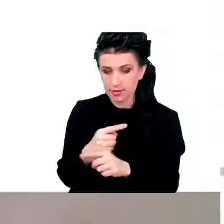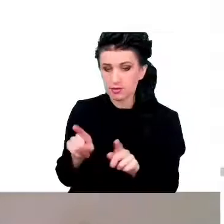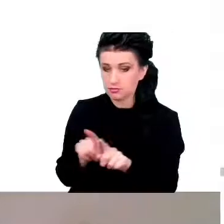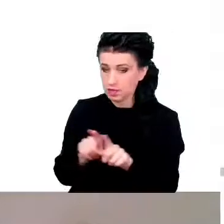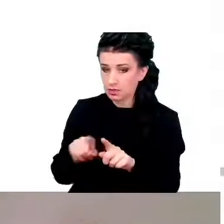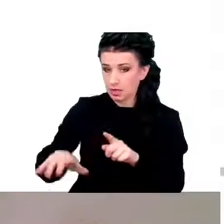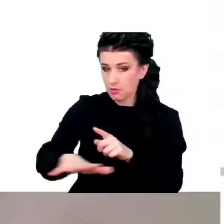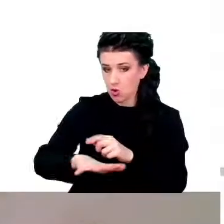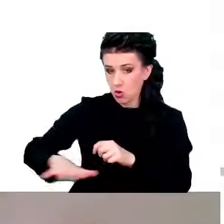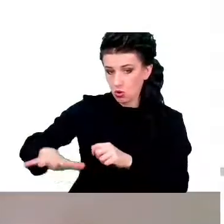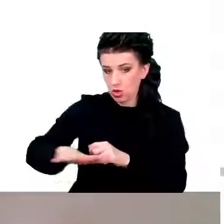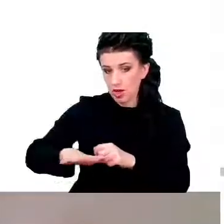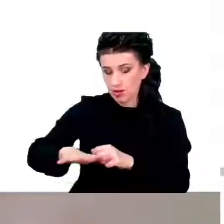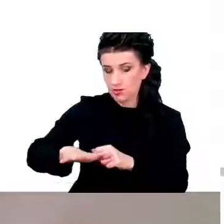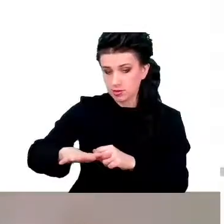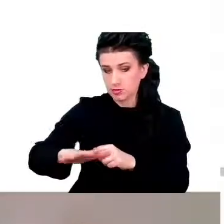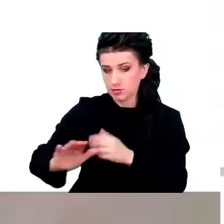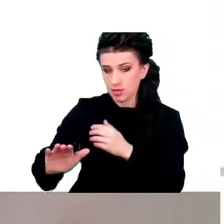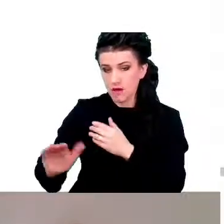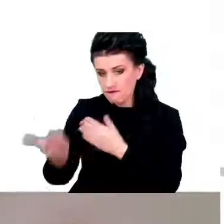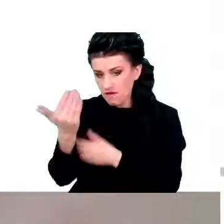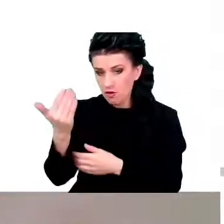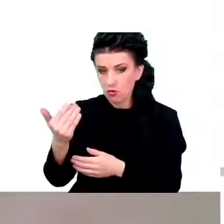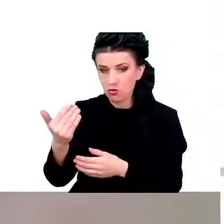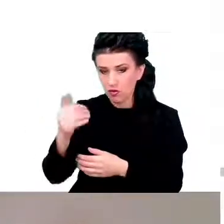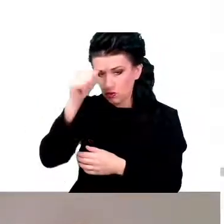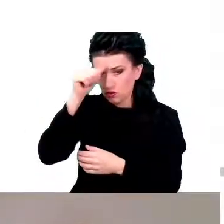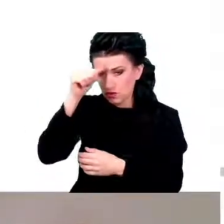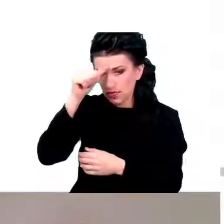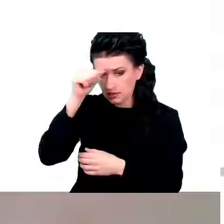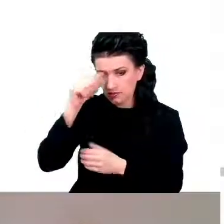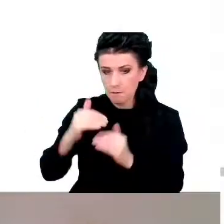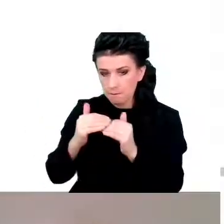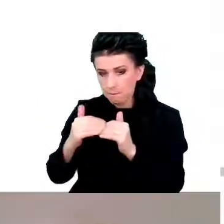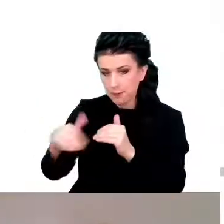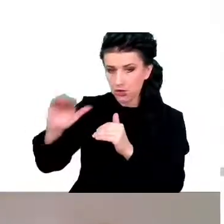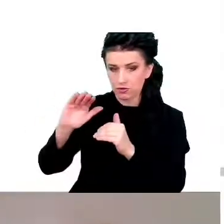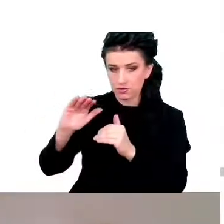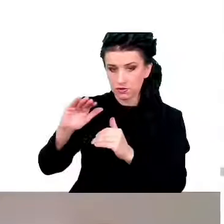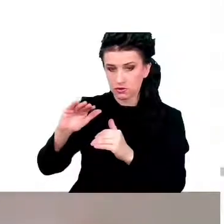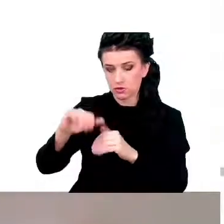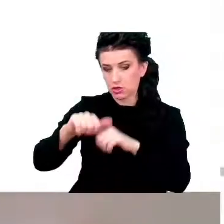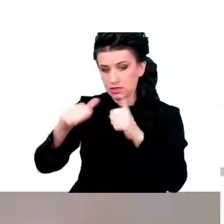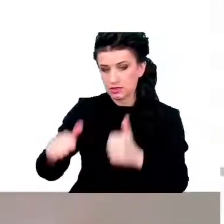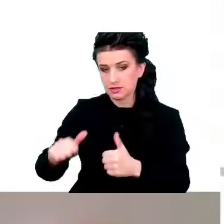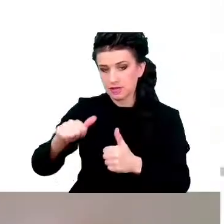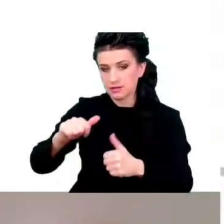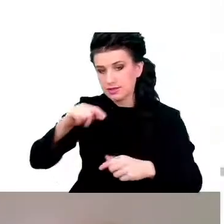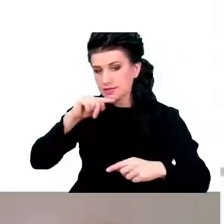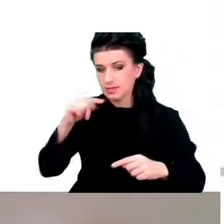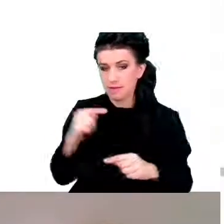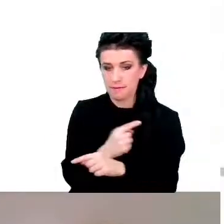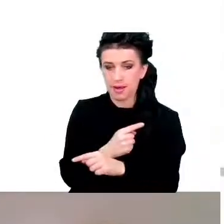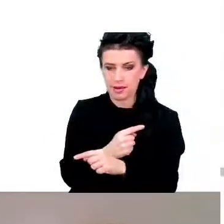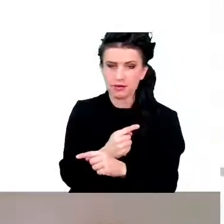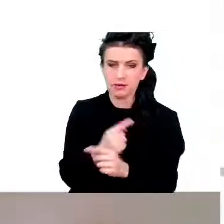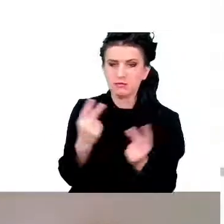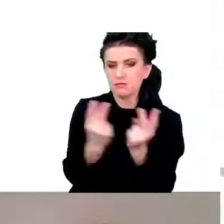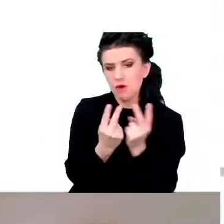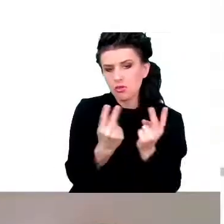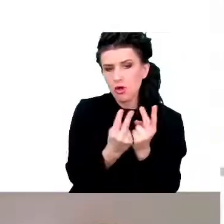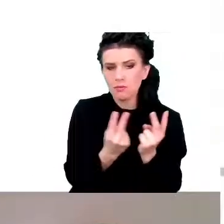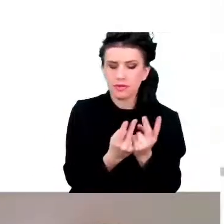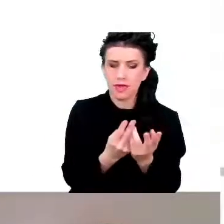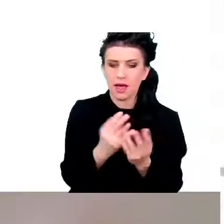wywoływać taki sterylny, podwyższony stan zapalny, czyli coś, co przypomina infekcję, tylko że bez